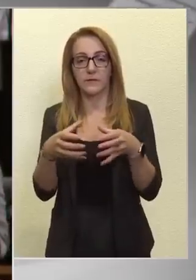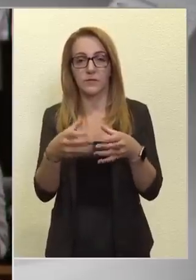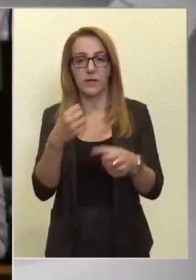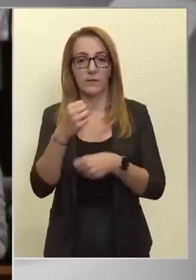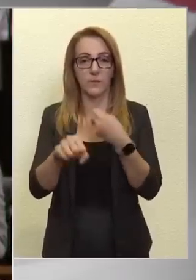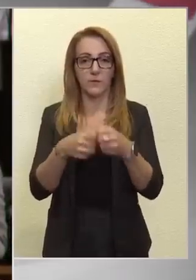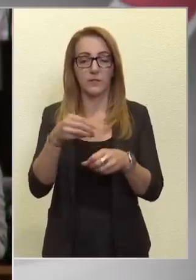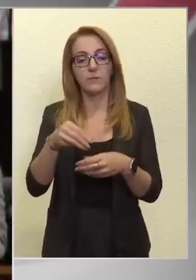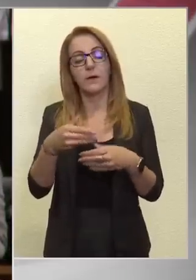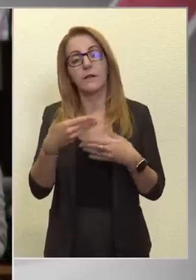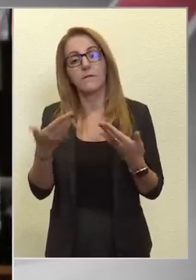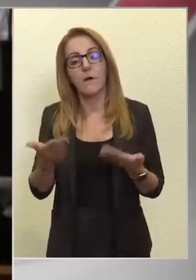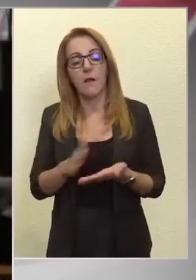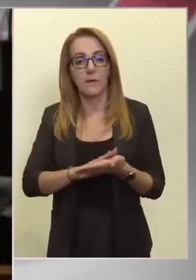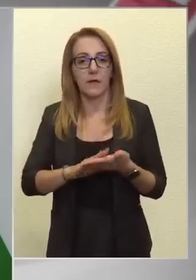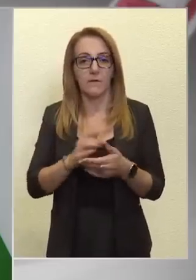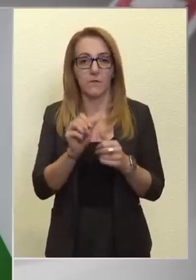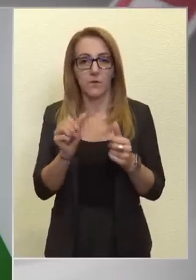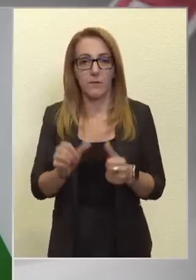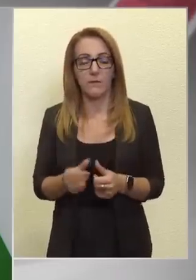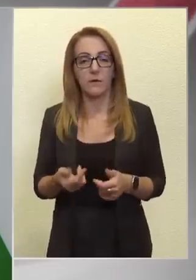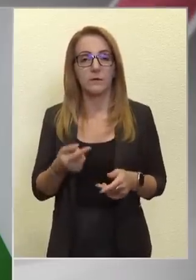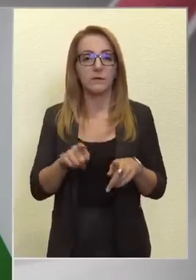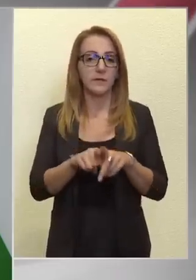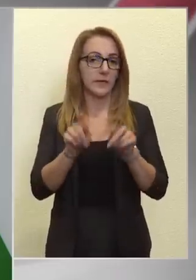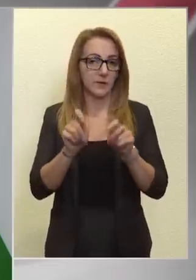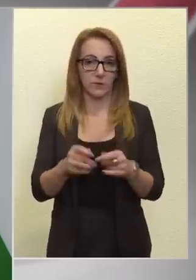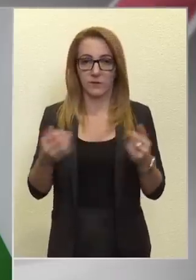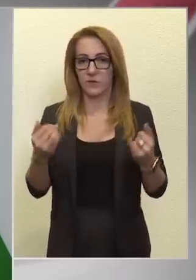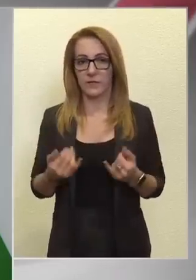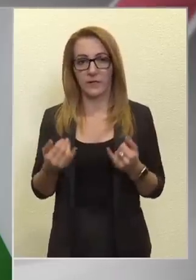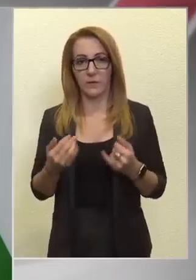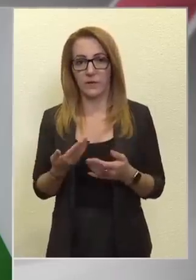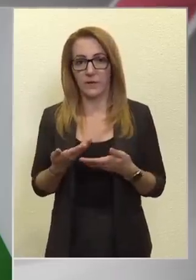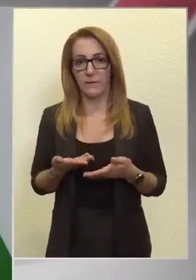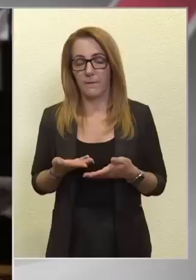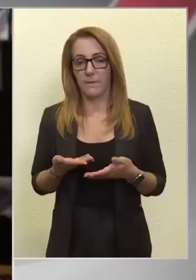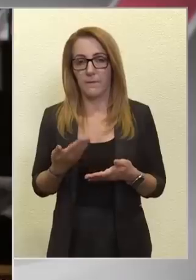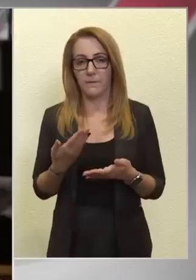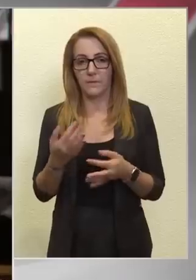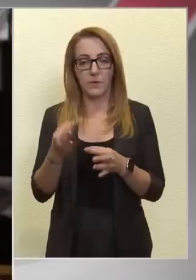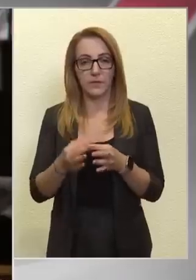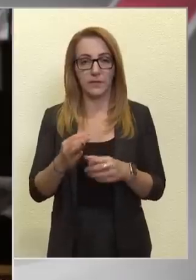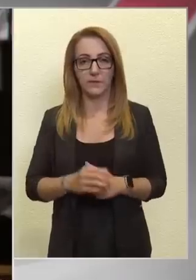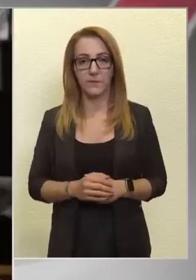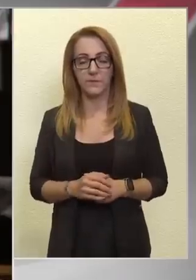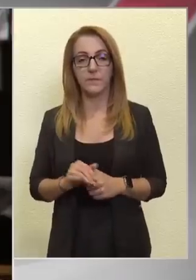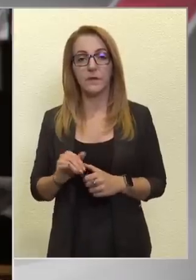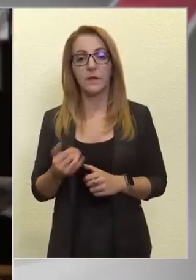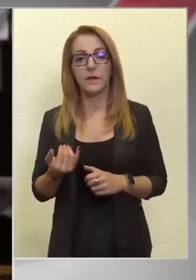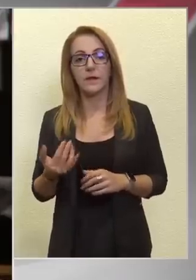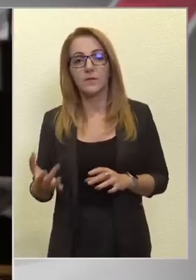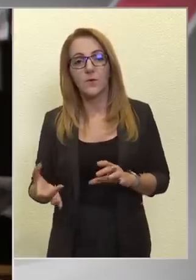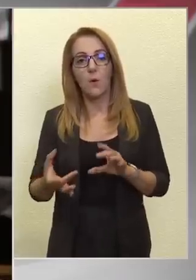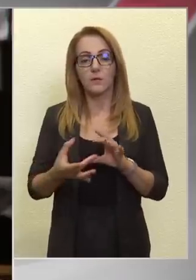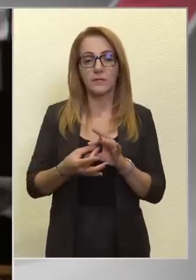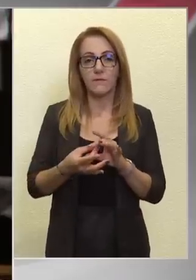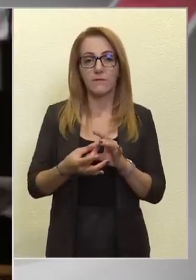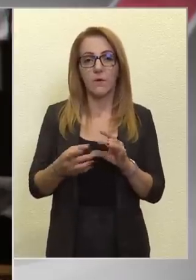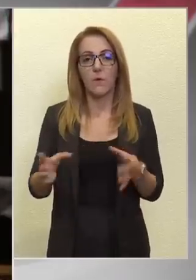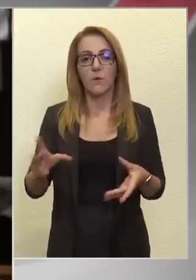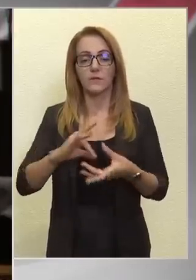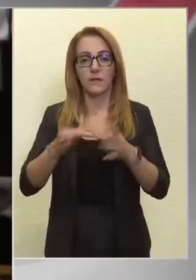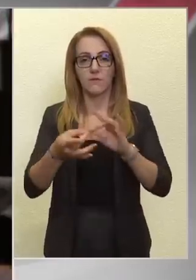működtetésében valamilyen formában. Ilyen döntés, hogy öröm született. És akkor összevonnám az utolsó